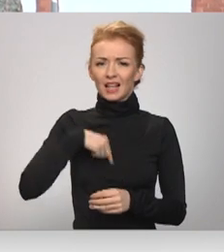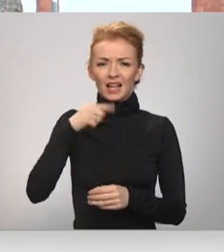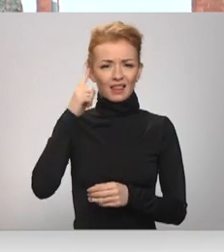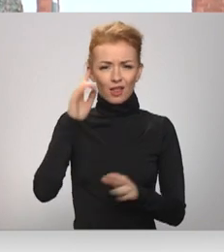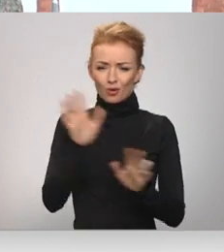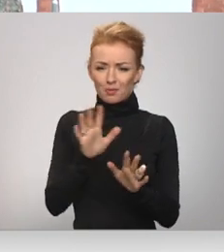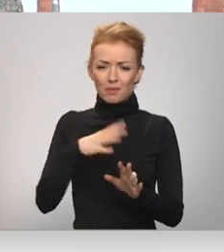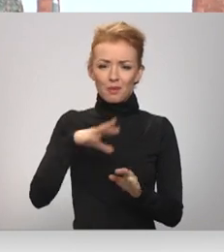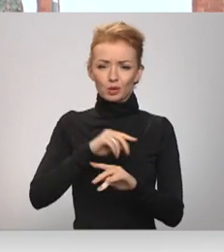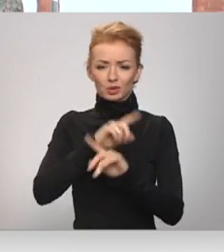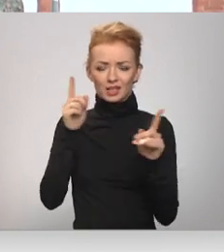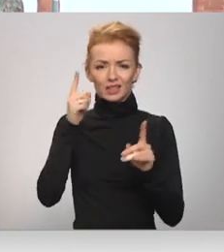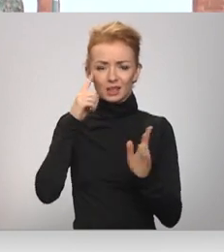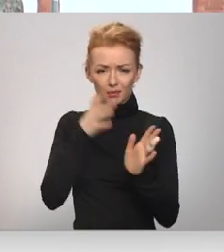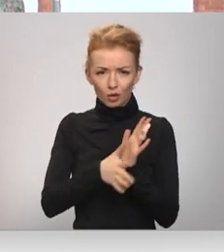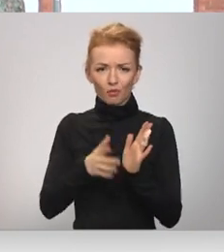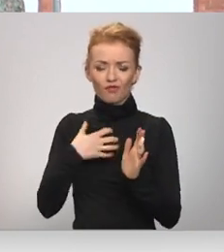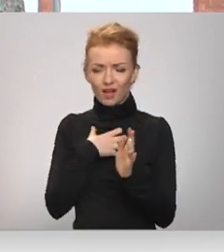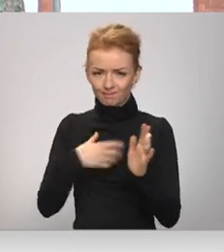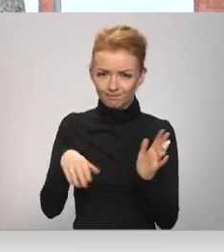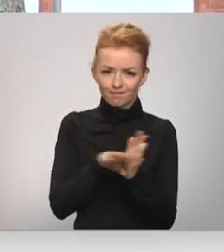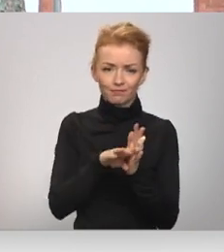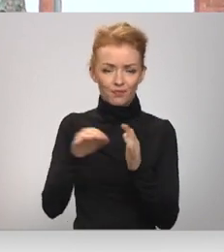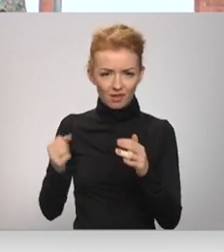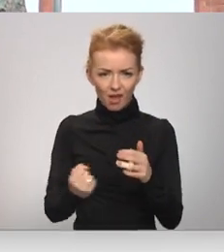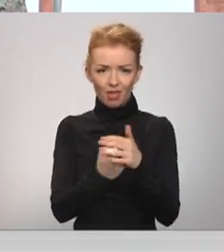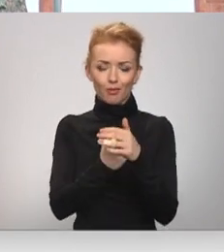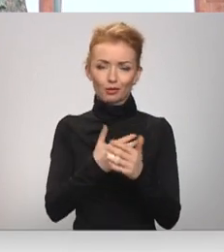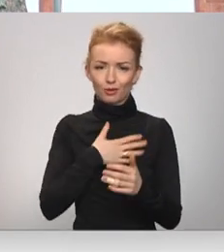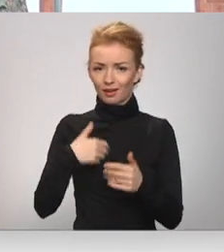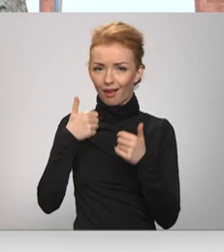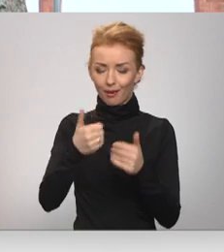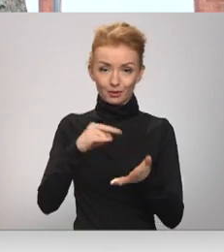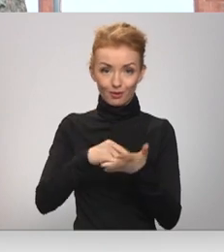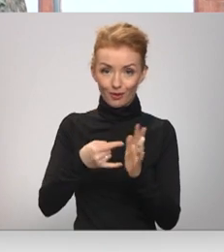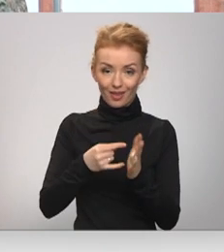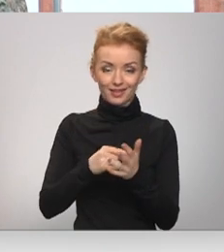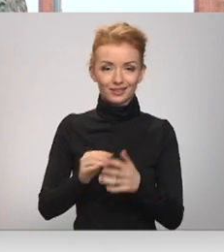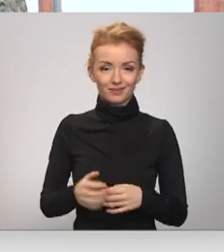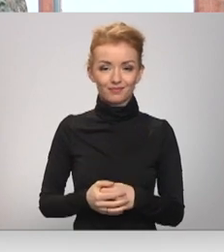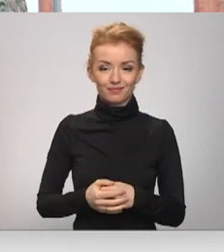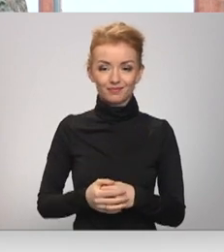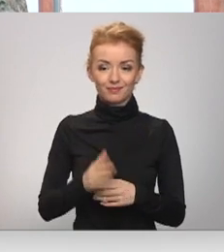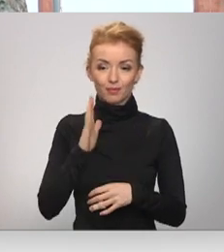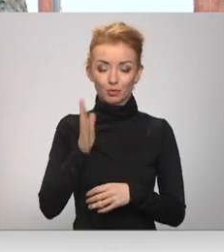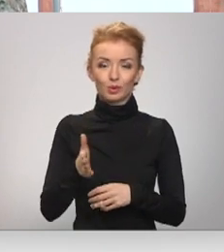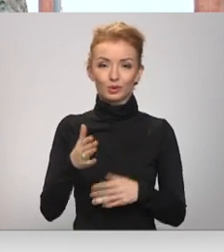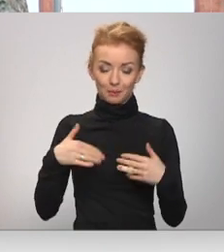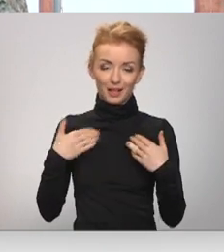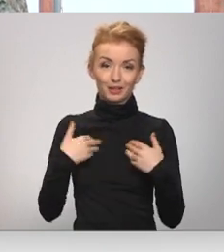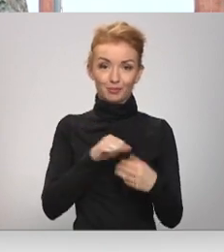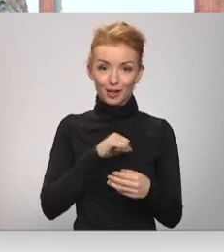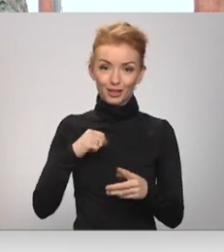uzreiz sapratām, ka mums tur jāpiedalās un jāatbalsta, ka tas ir ļoti labs projekts un būs prieks